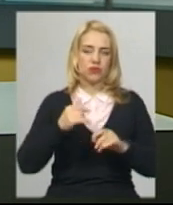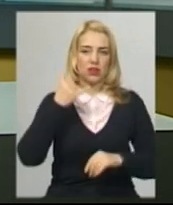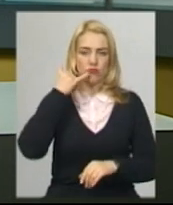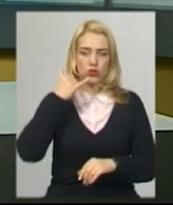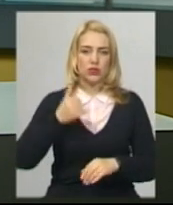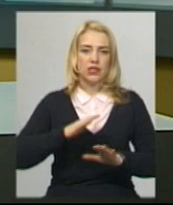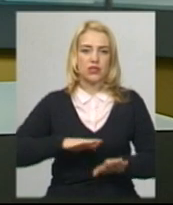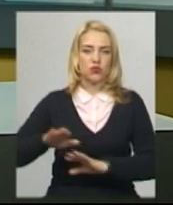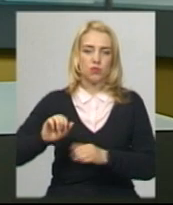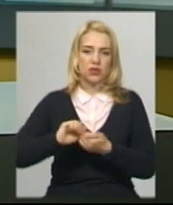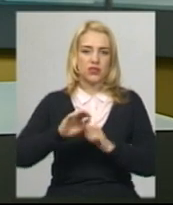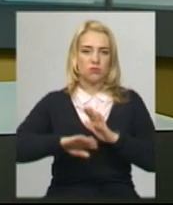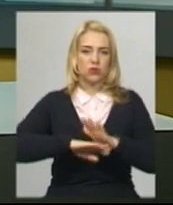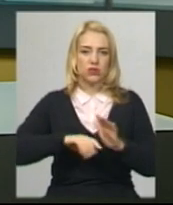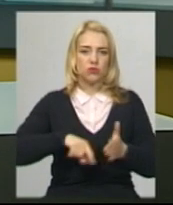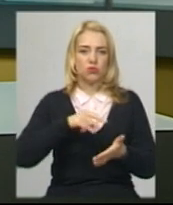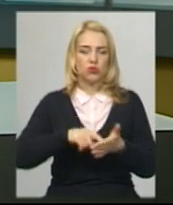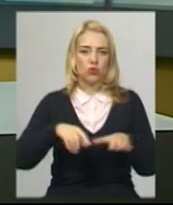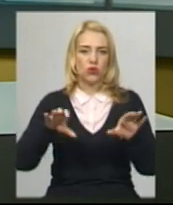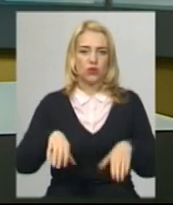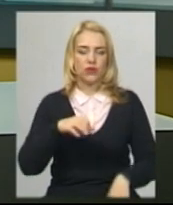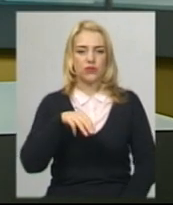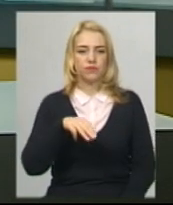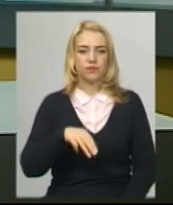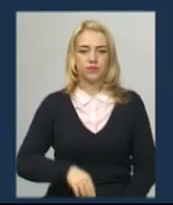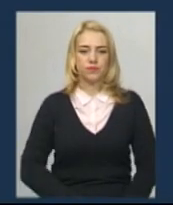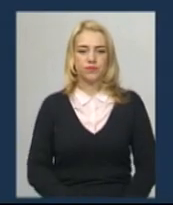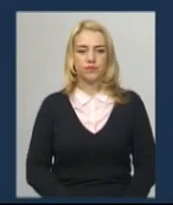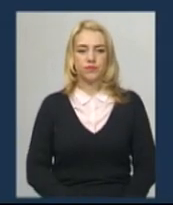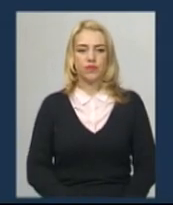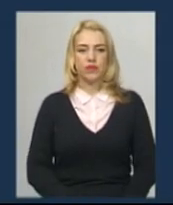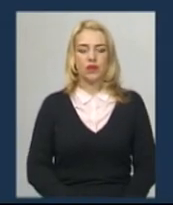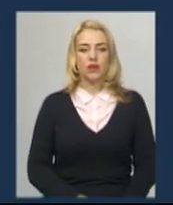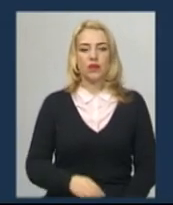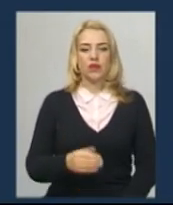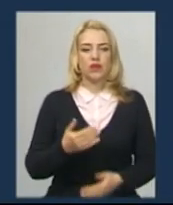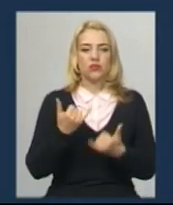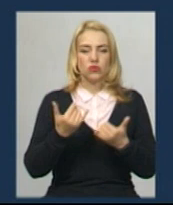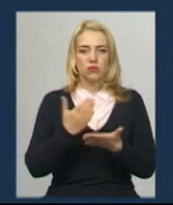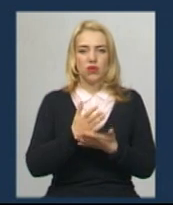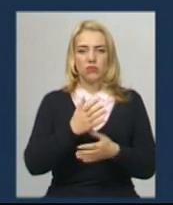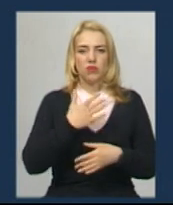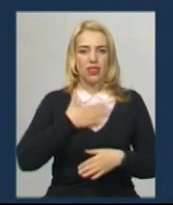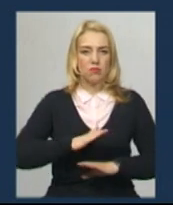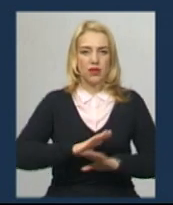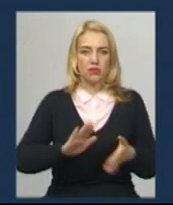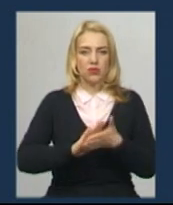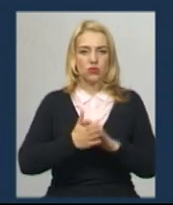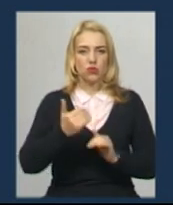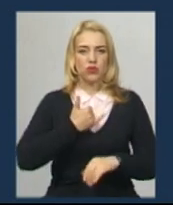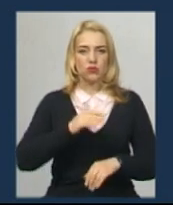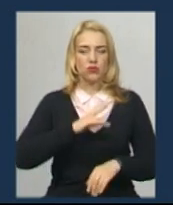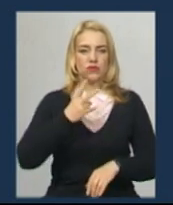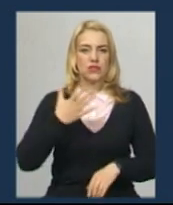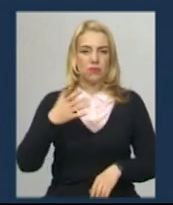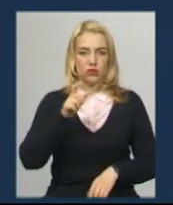заступник Кам'янець-Подільського міського голови Василь Сукач. Сьогодні ми маємо неприємну ситуацію, тому що в нас було 25 осіб.